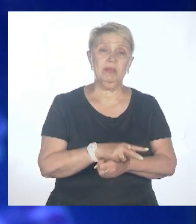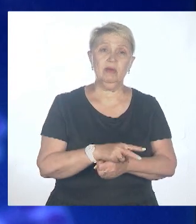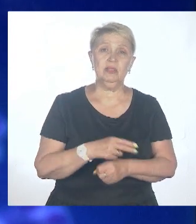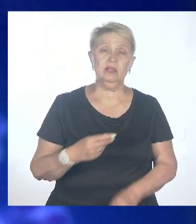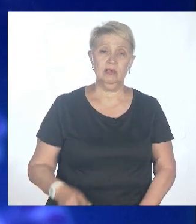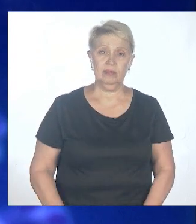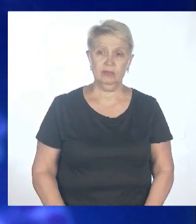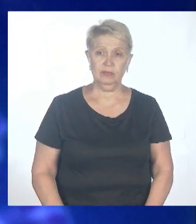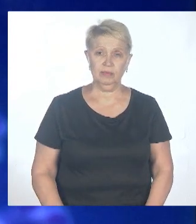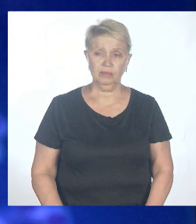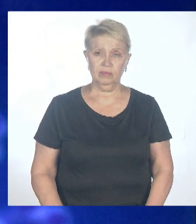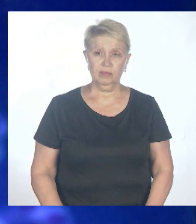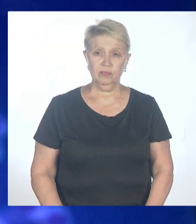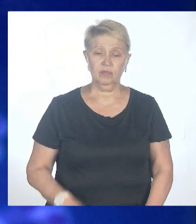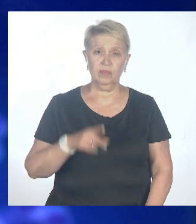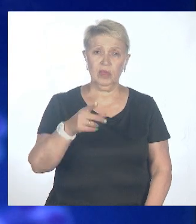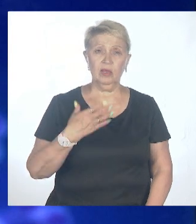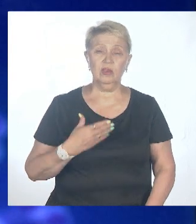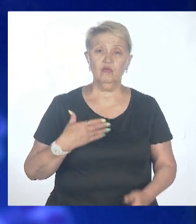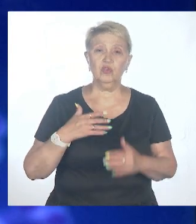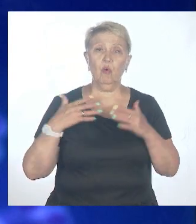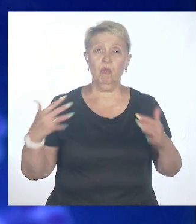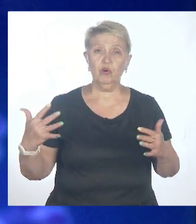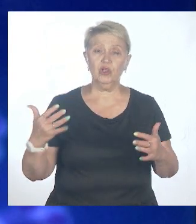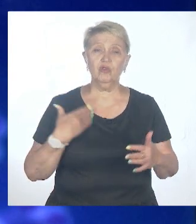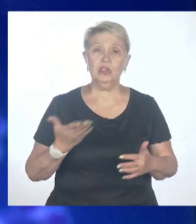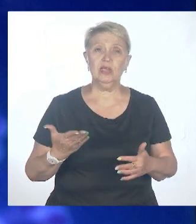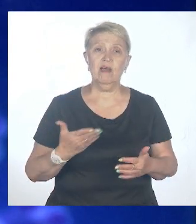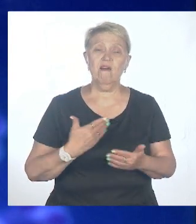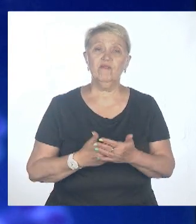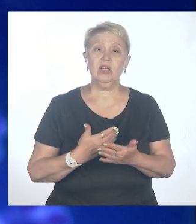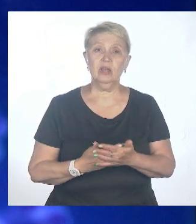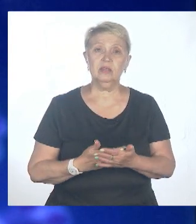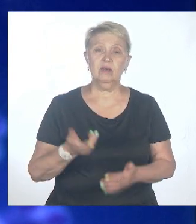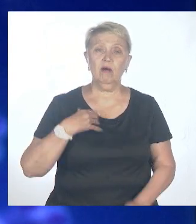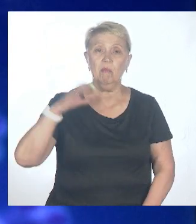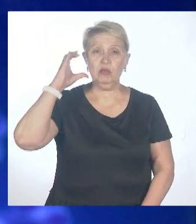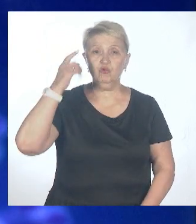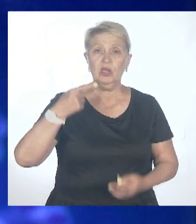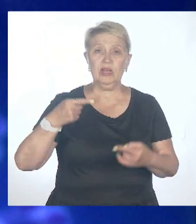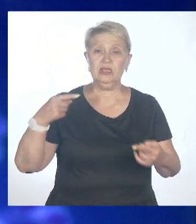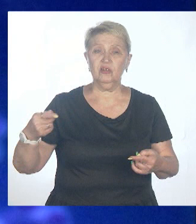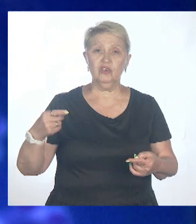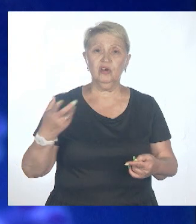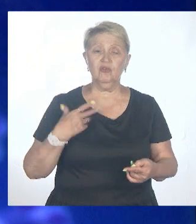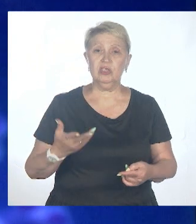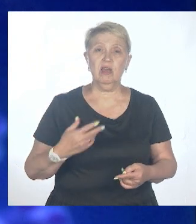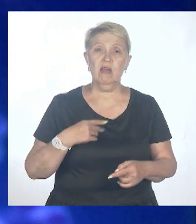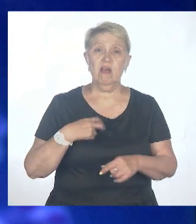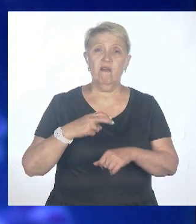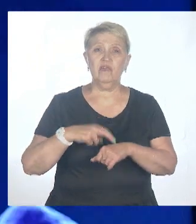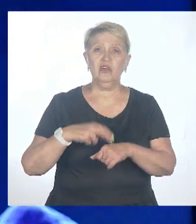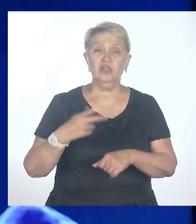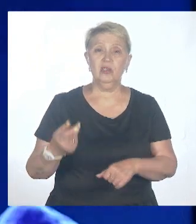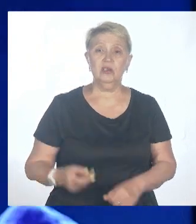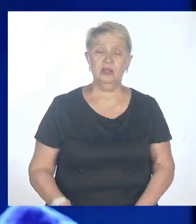такие истории. Они с гораздо большей вероятностью послушают шамана, например. Или используют толченый рог белого